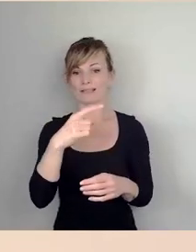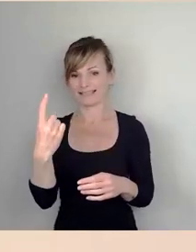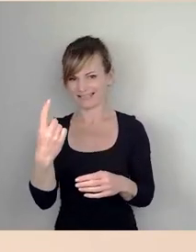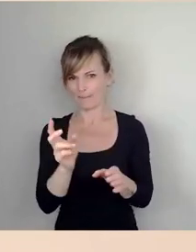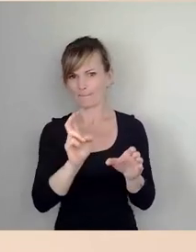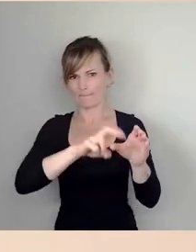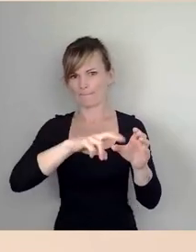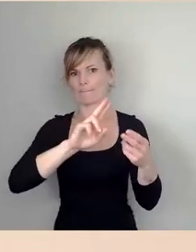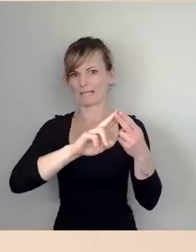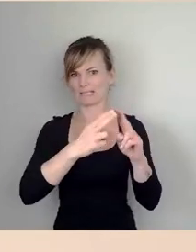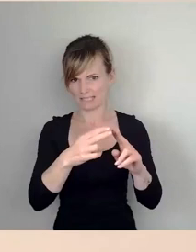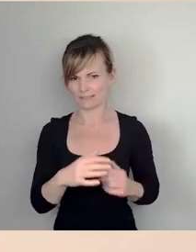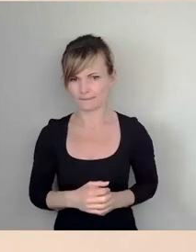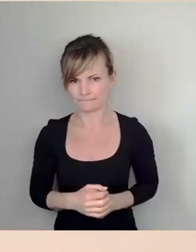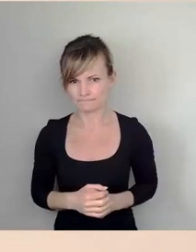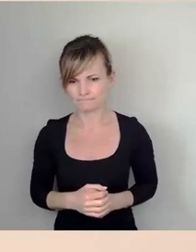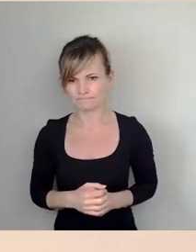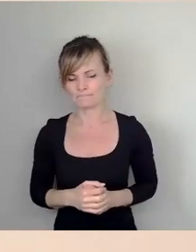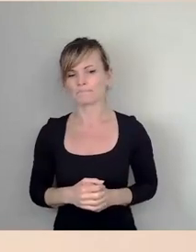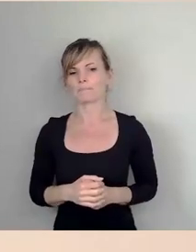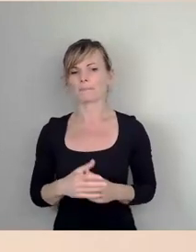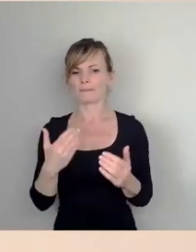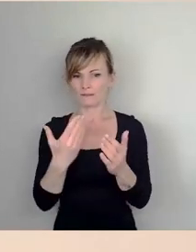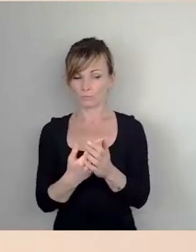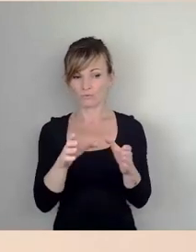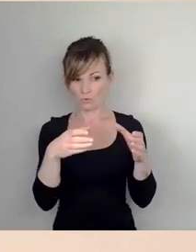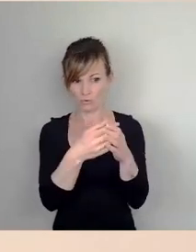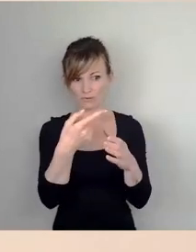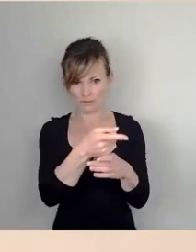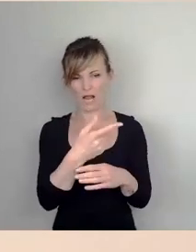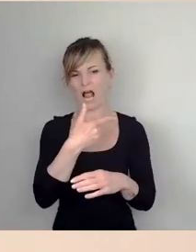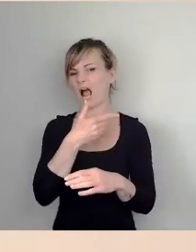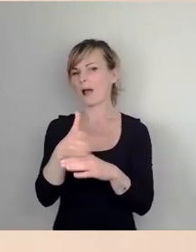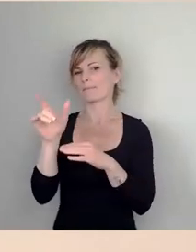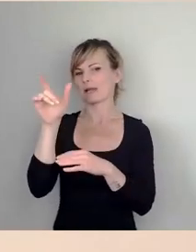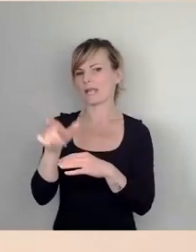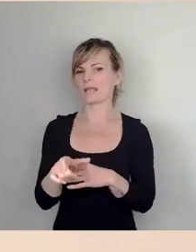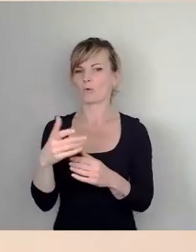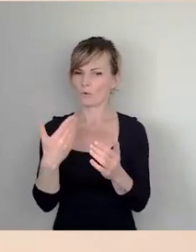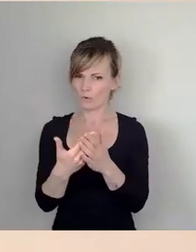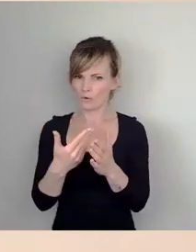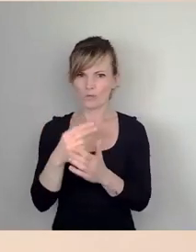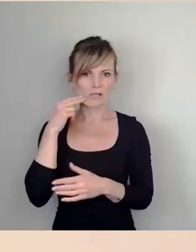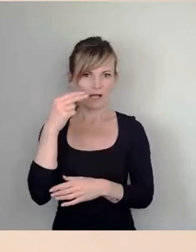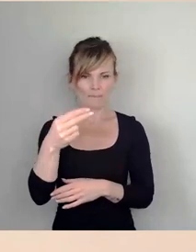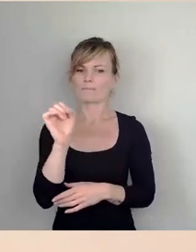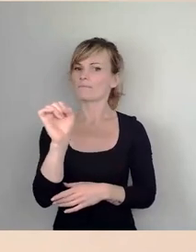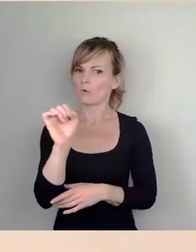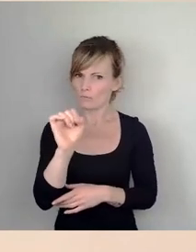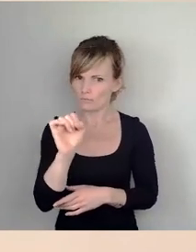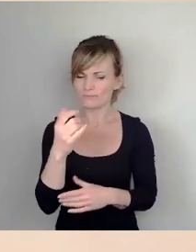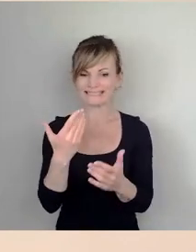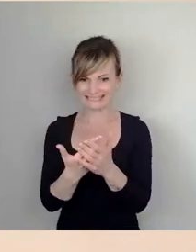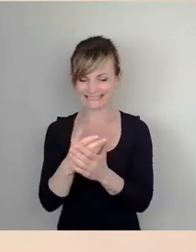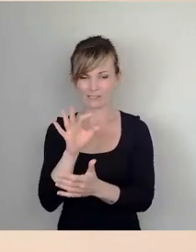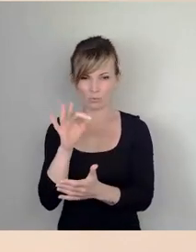Arbeitsgruppe Straßennamen, die das einstimmig abgelehnt hat, geführt hat. Es gibt ein, wie gesagt, ein Gutachten, was wir